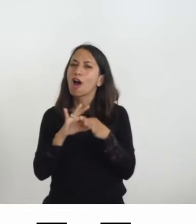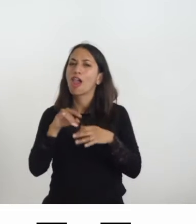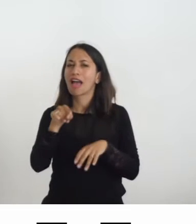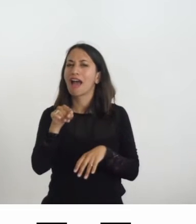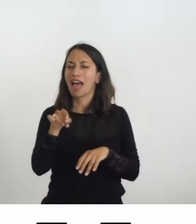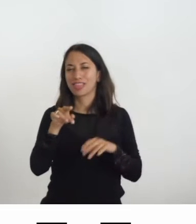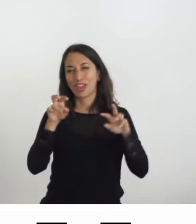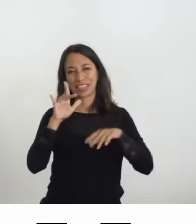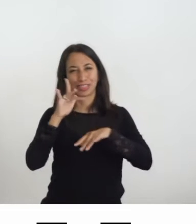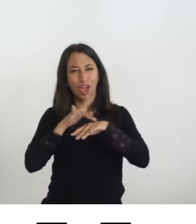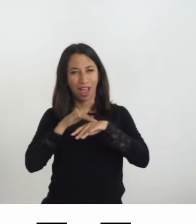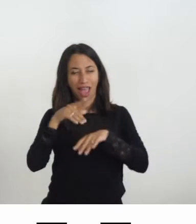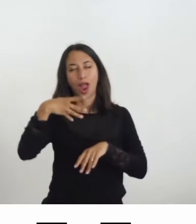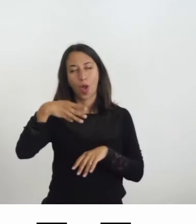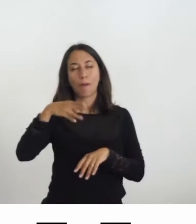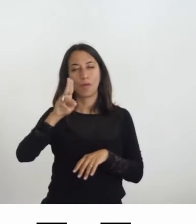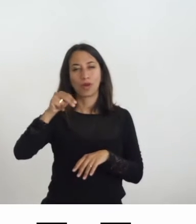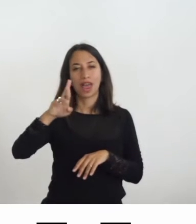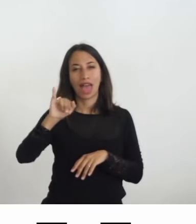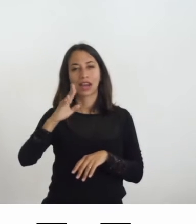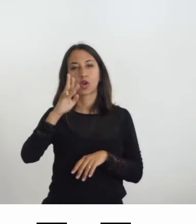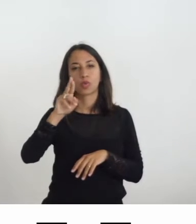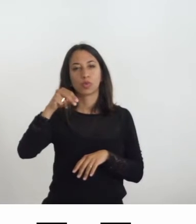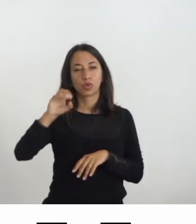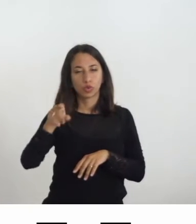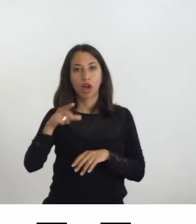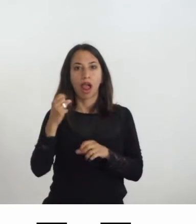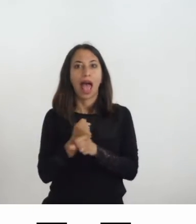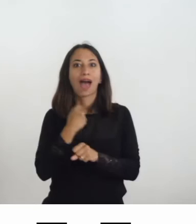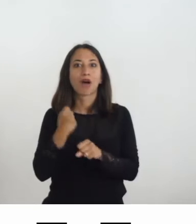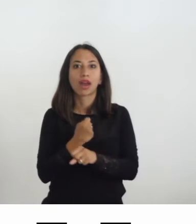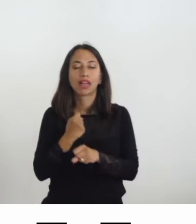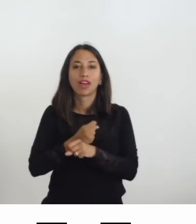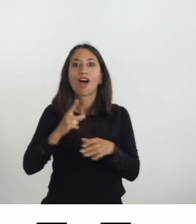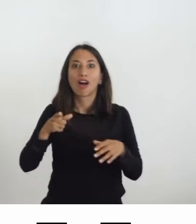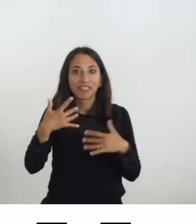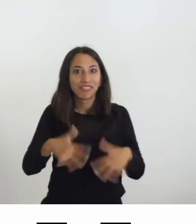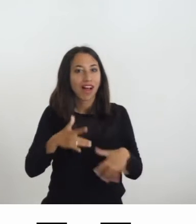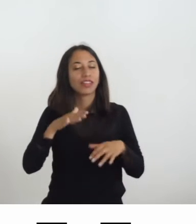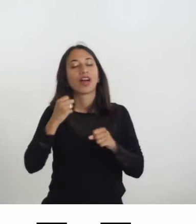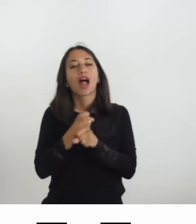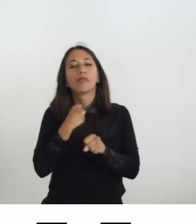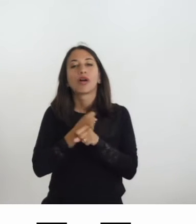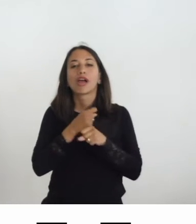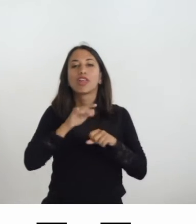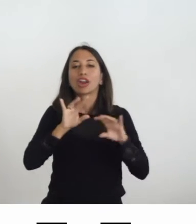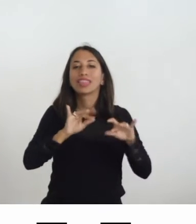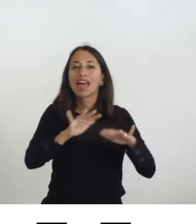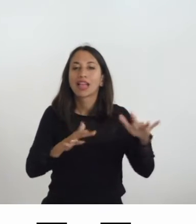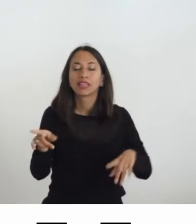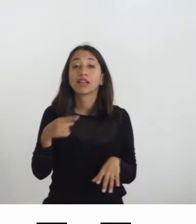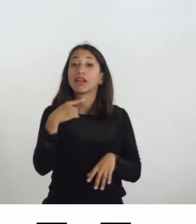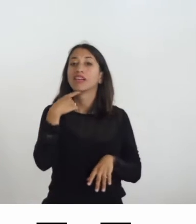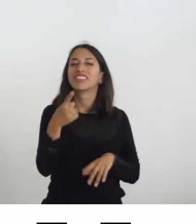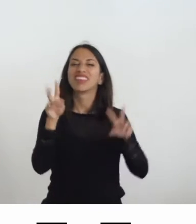suoi laboratori tattili iniziati più o meno in quegli anni, questo è del 1985, diceva non